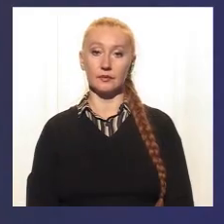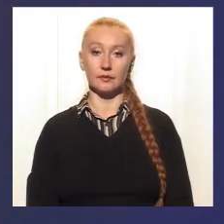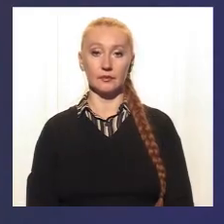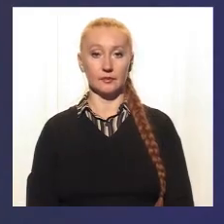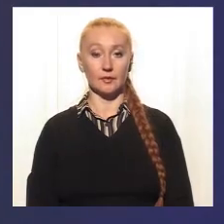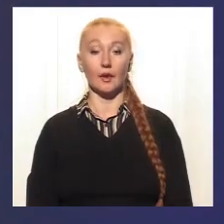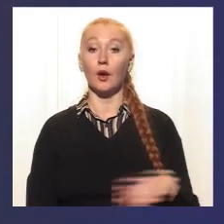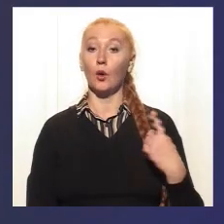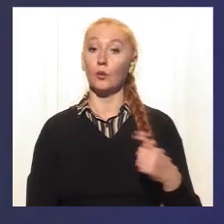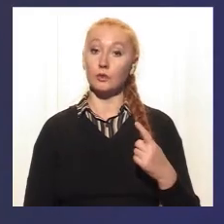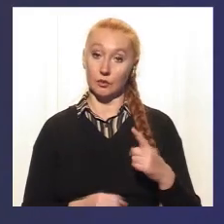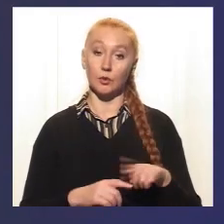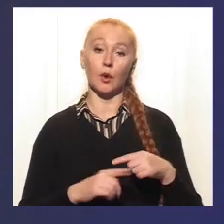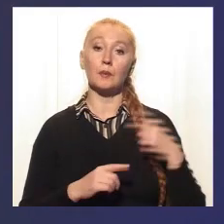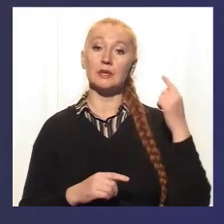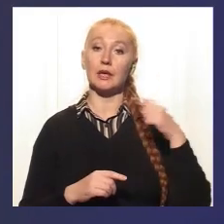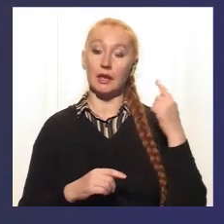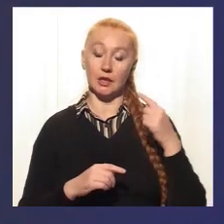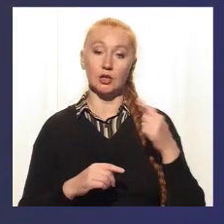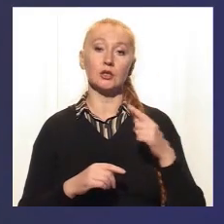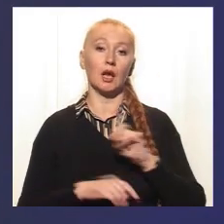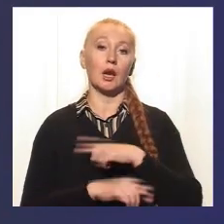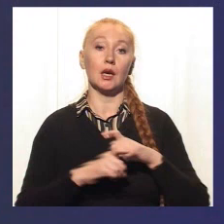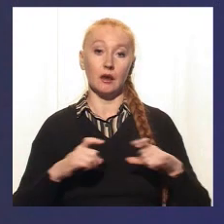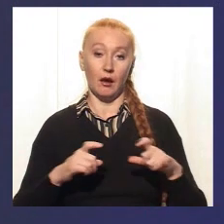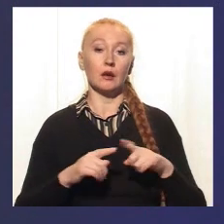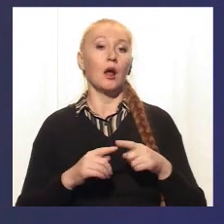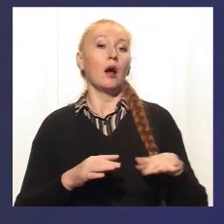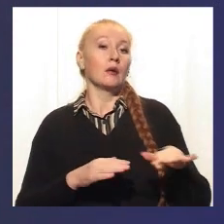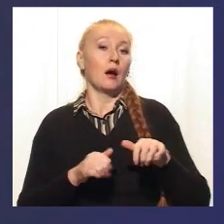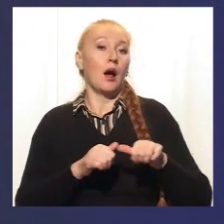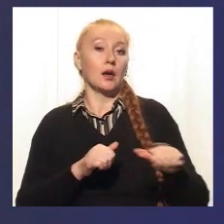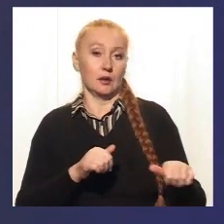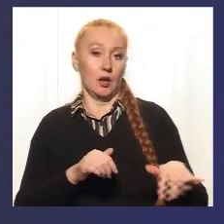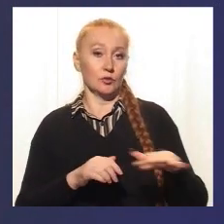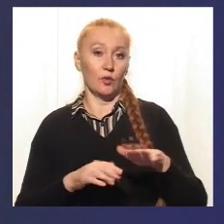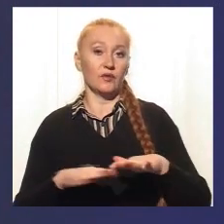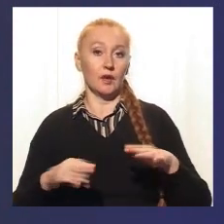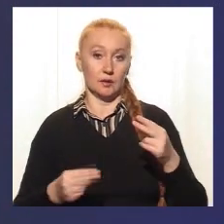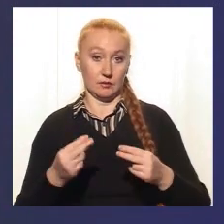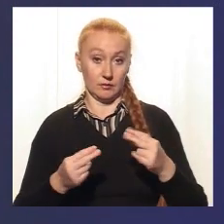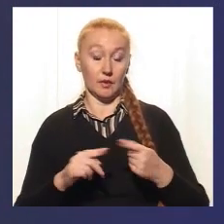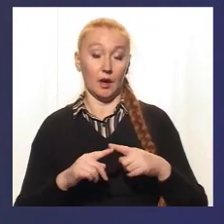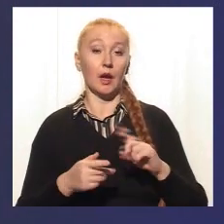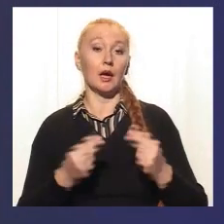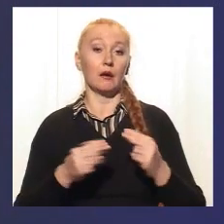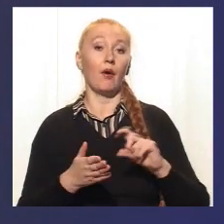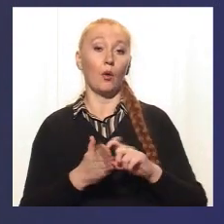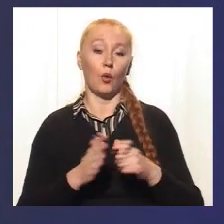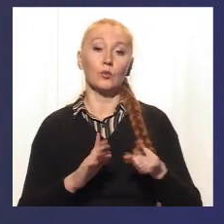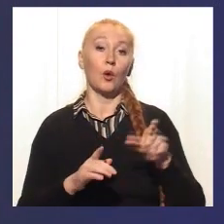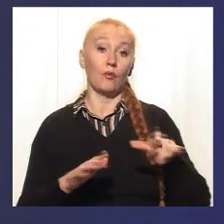В обласній клінічній психіатричній лікарні облаштували рекреаційну зону у дитячому відділенні. Це ігрова кімната, у якій пацієнти